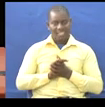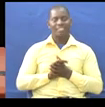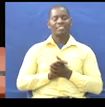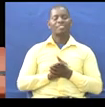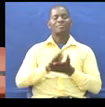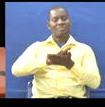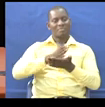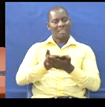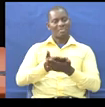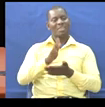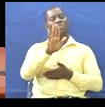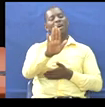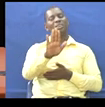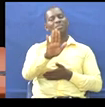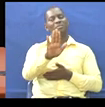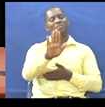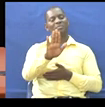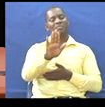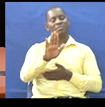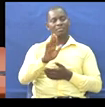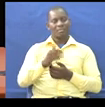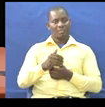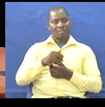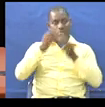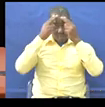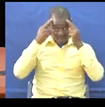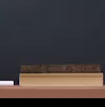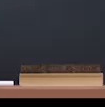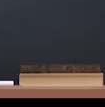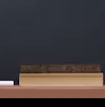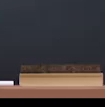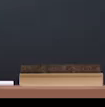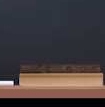Mwalimu Hako Mwalimu Tabia Usikosi Kipindi Kinachofu Wata